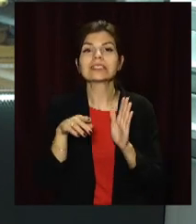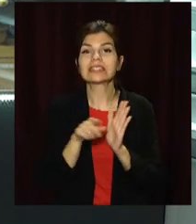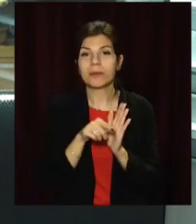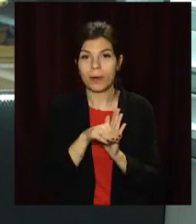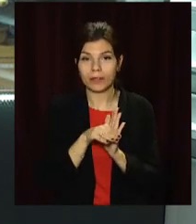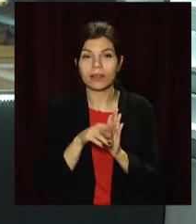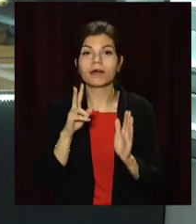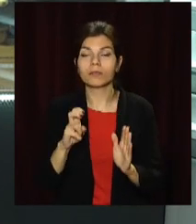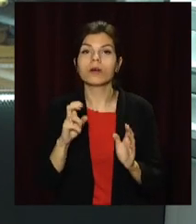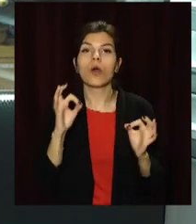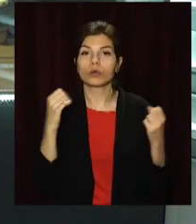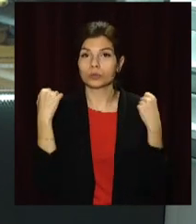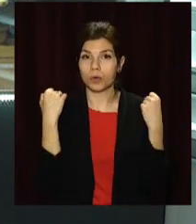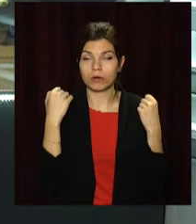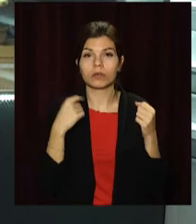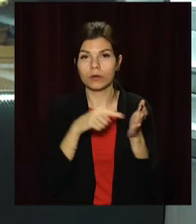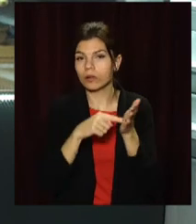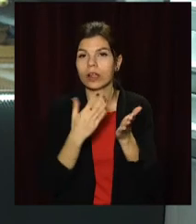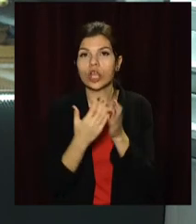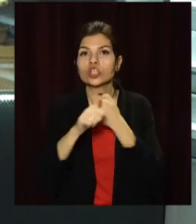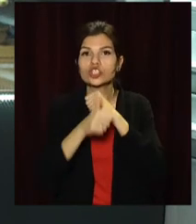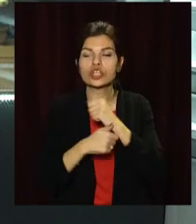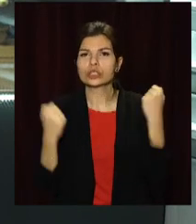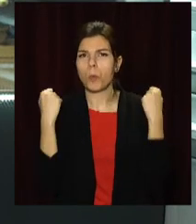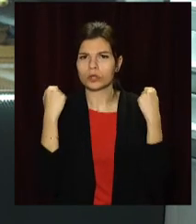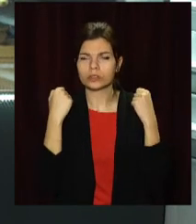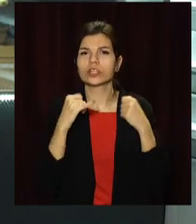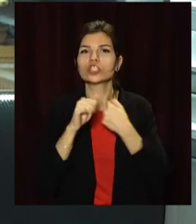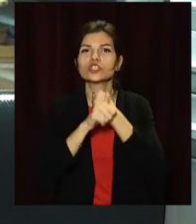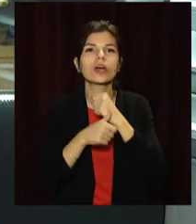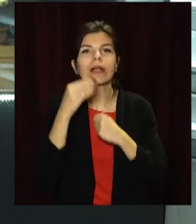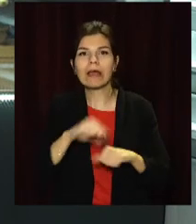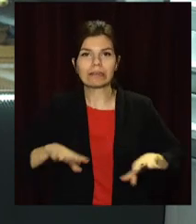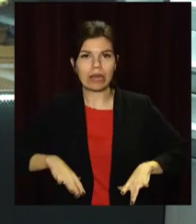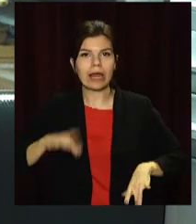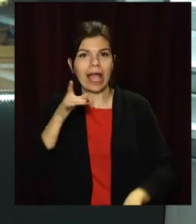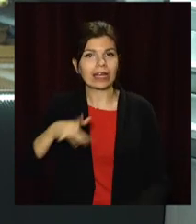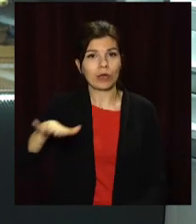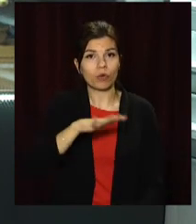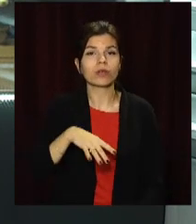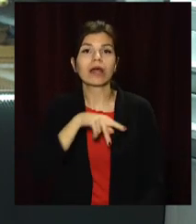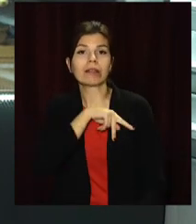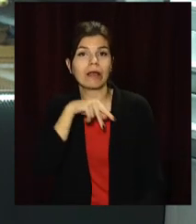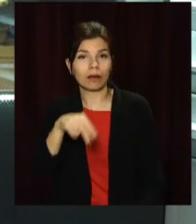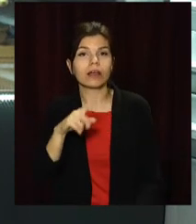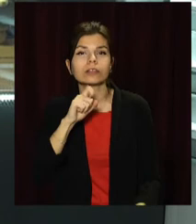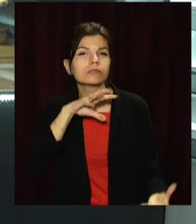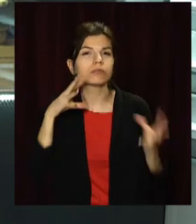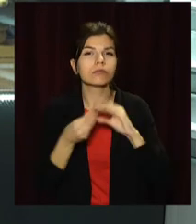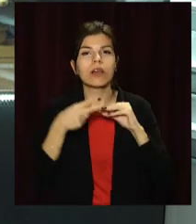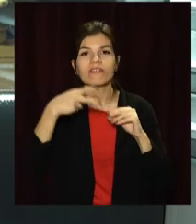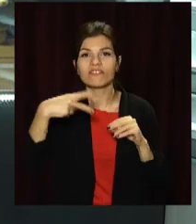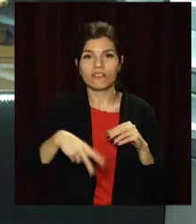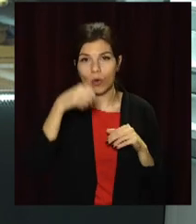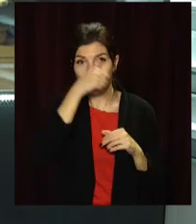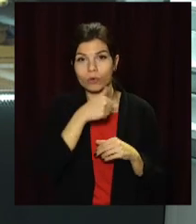області спорту. Загалом відзначили 16 провідних спортсменів і 16 кращих тренерів регіону. Винагорода за підсумками 2020